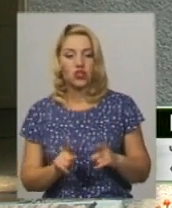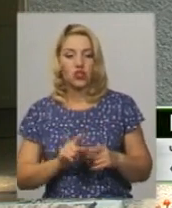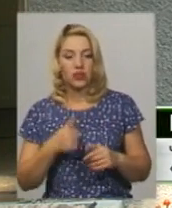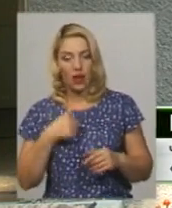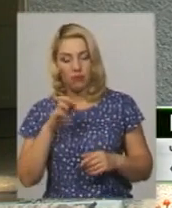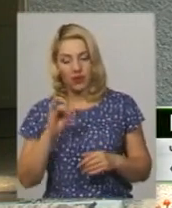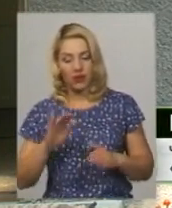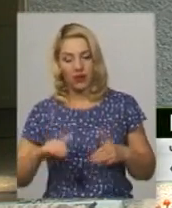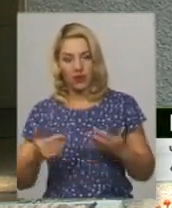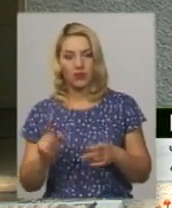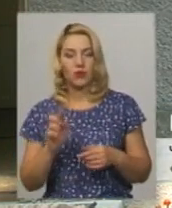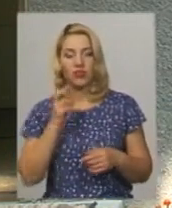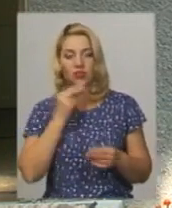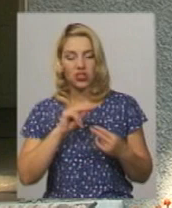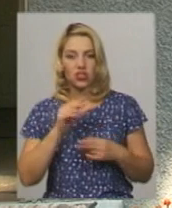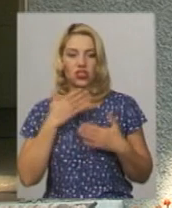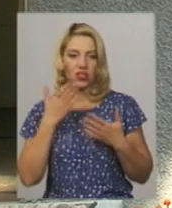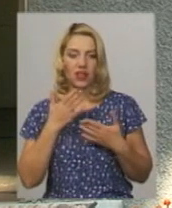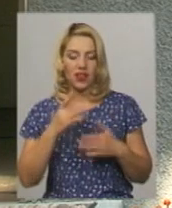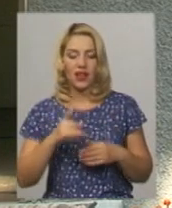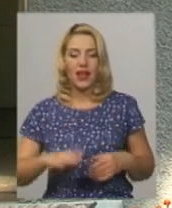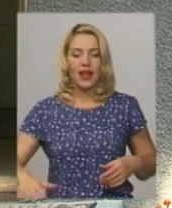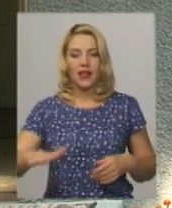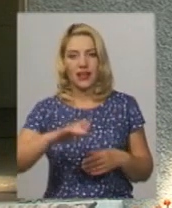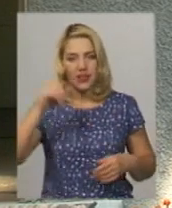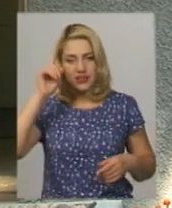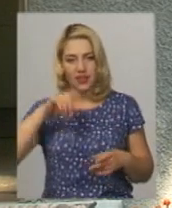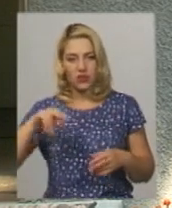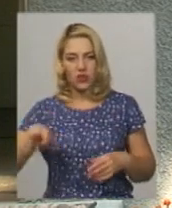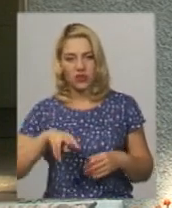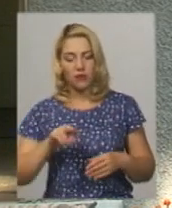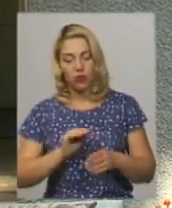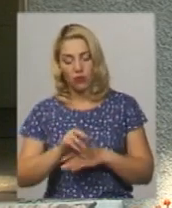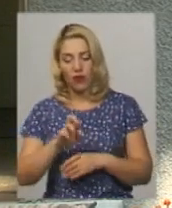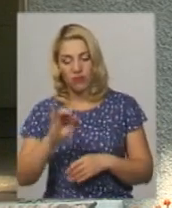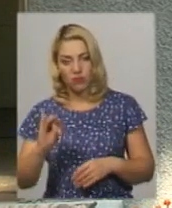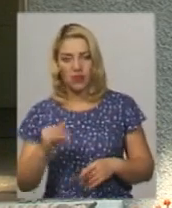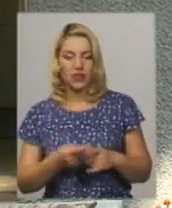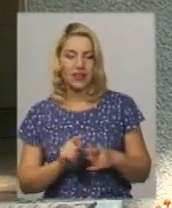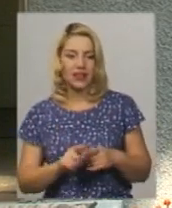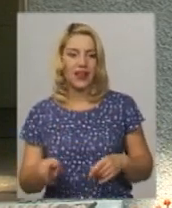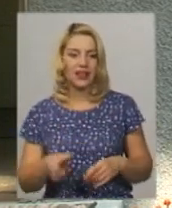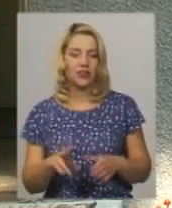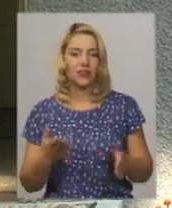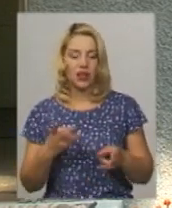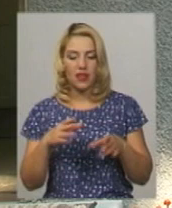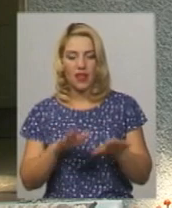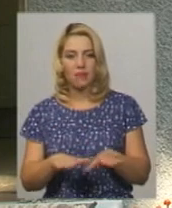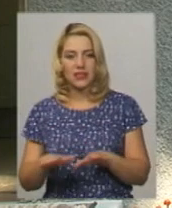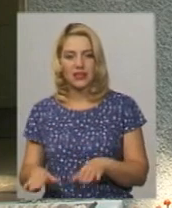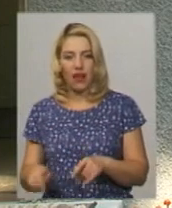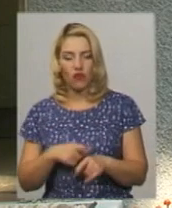радив, щоб краще би читали ще краєзнавчу літературу, додавив їм і саме літературу, яка на місцевому